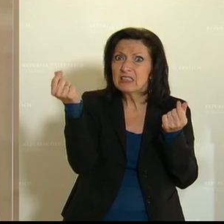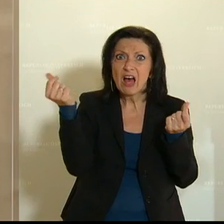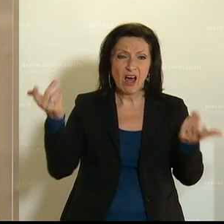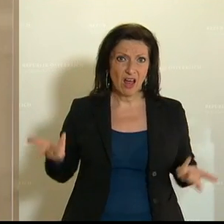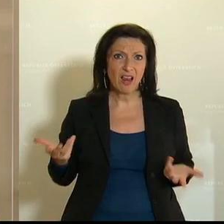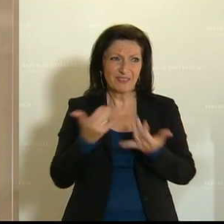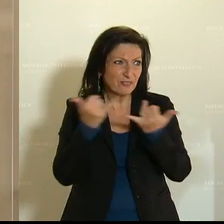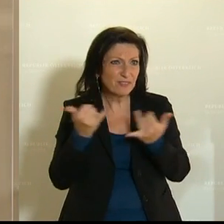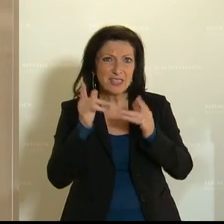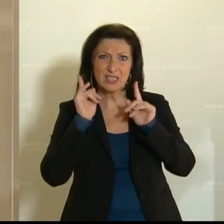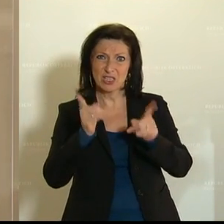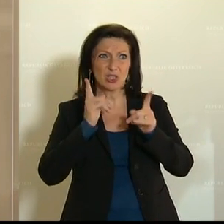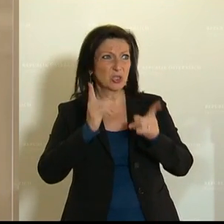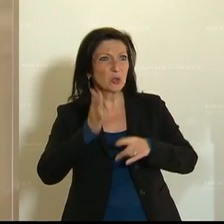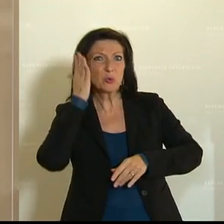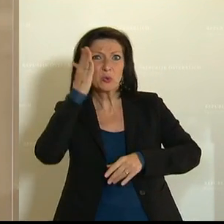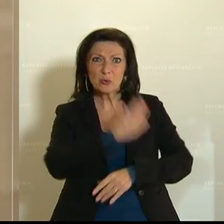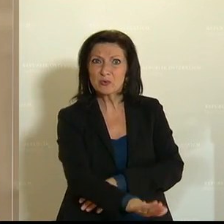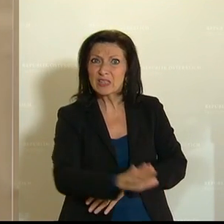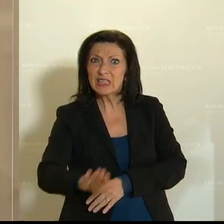und wie sie die gestalten können.